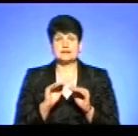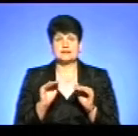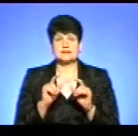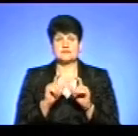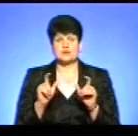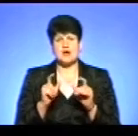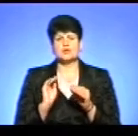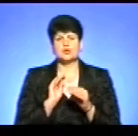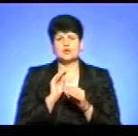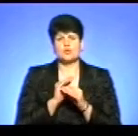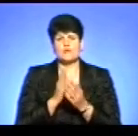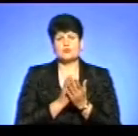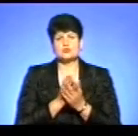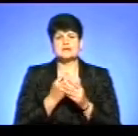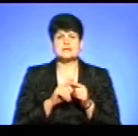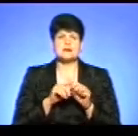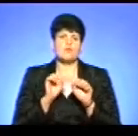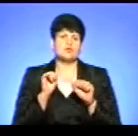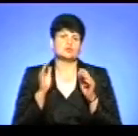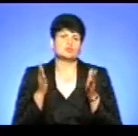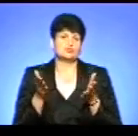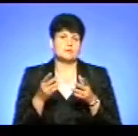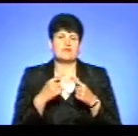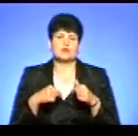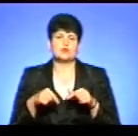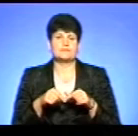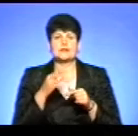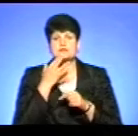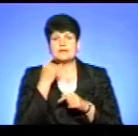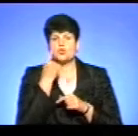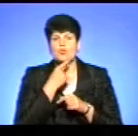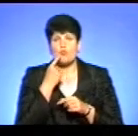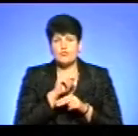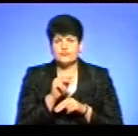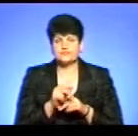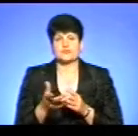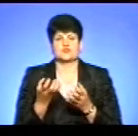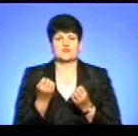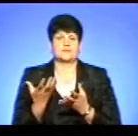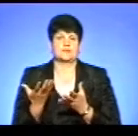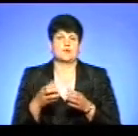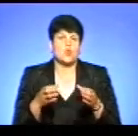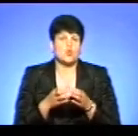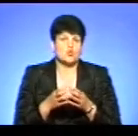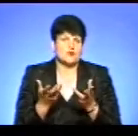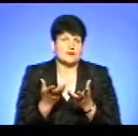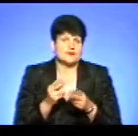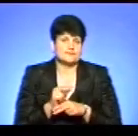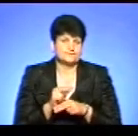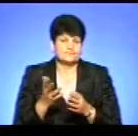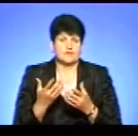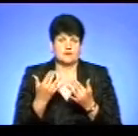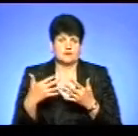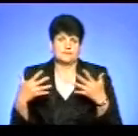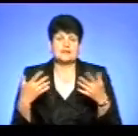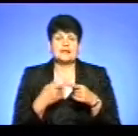А додаткові освітні послуги – це, наприклад, може бути якийсь факультатив з іноземної мови, якийсь гурток і так далі, і тому подібне. На